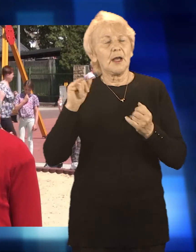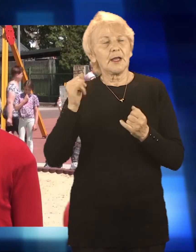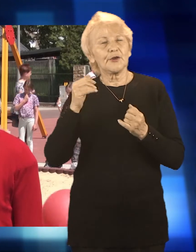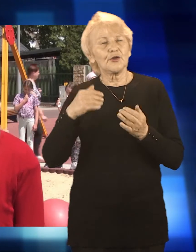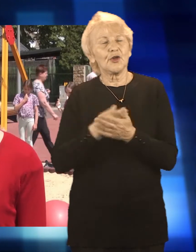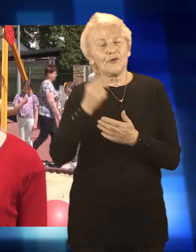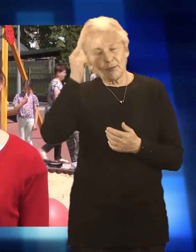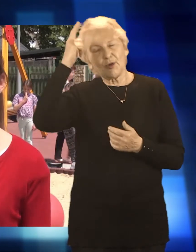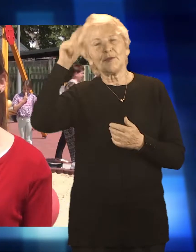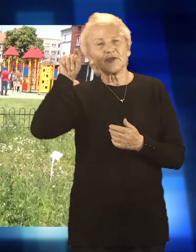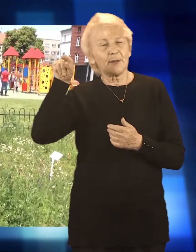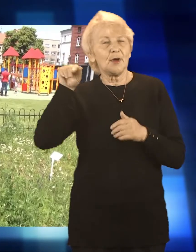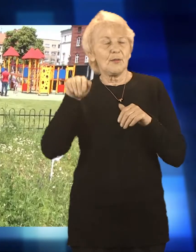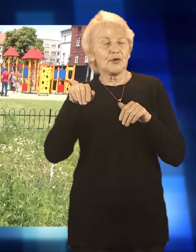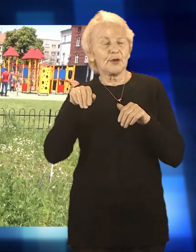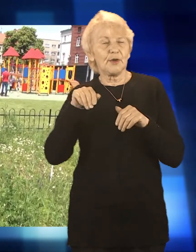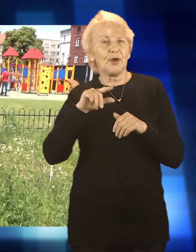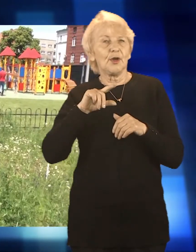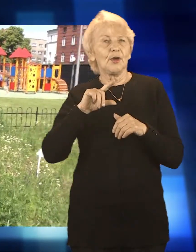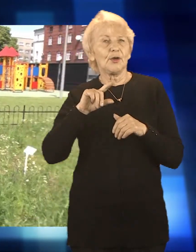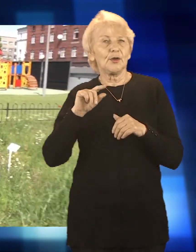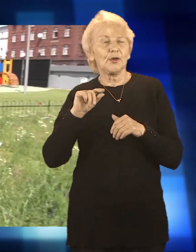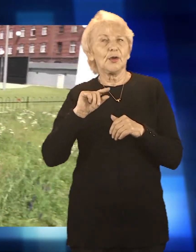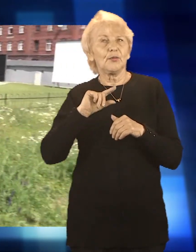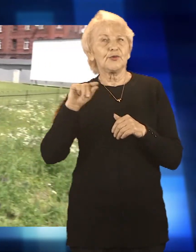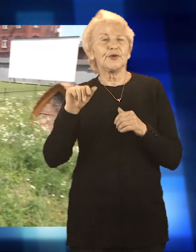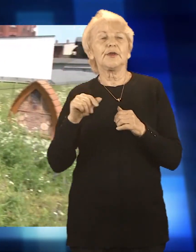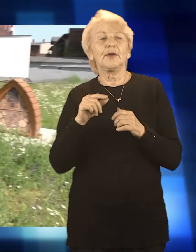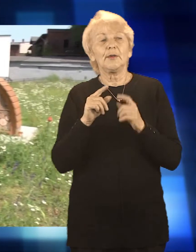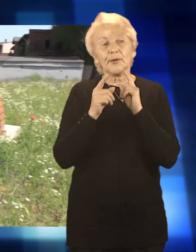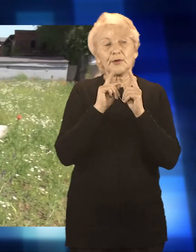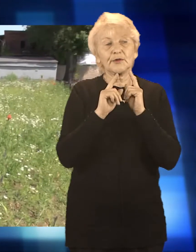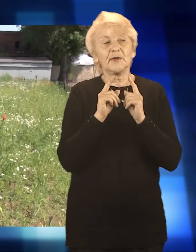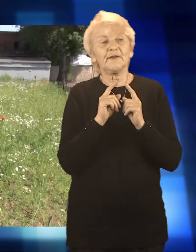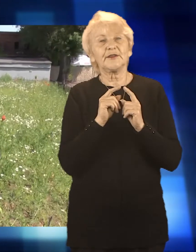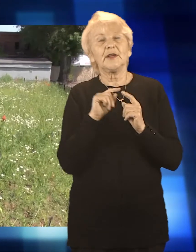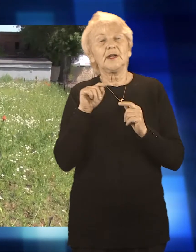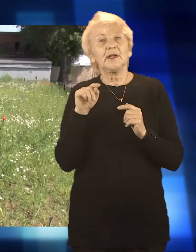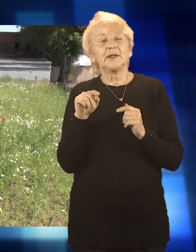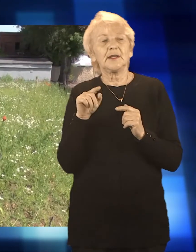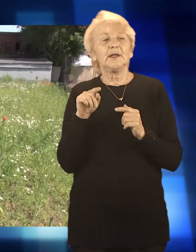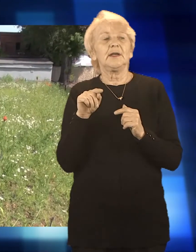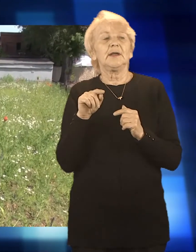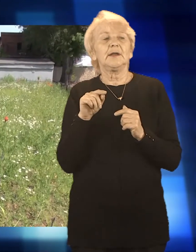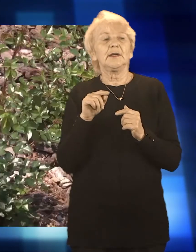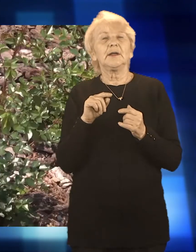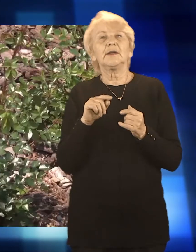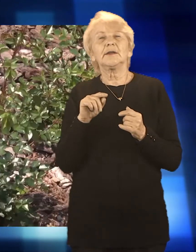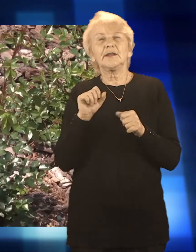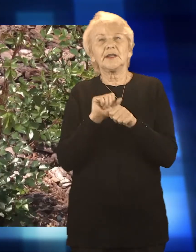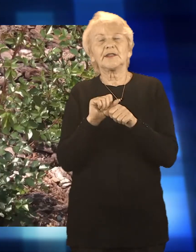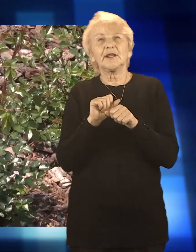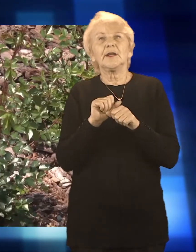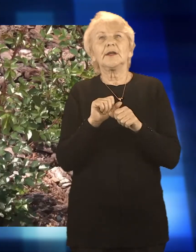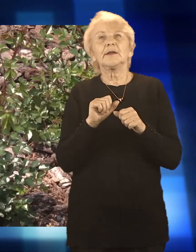stworzymy coś fajnego. Strefa zieleni podzielona jest na kilka części, więc społeczny ogród i łąka będąca także elementem edukacyjnym to nie